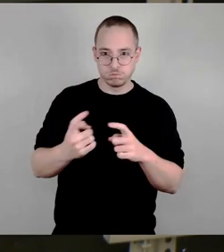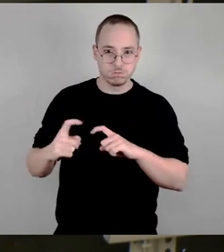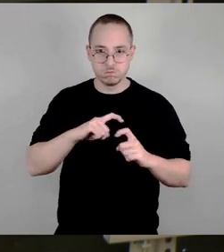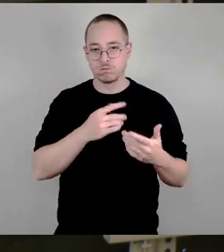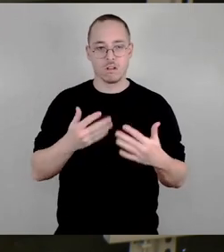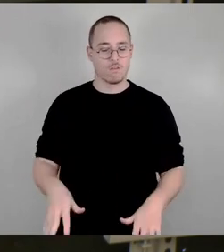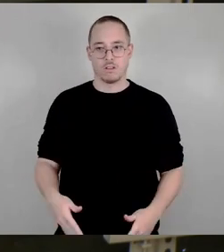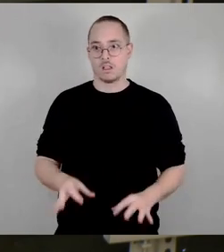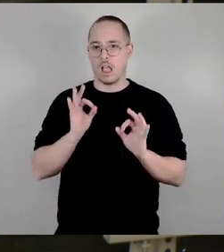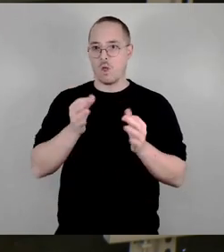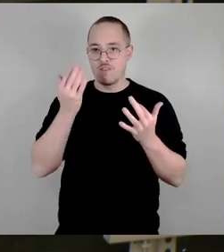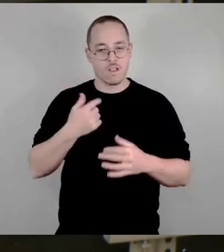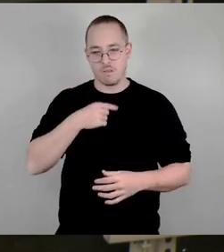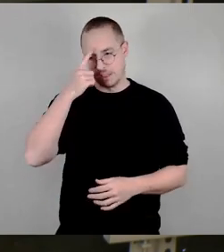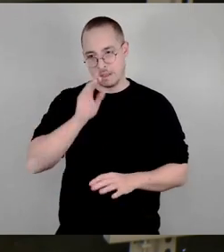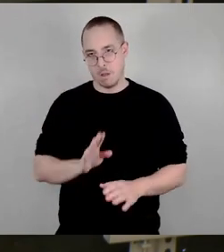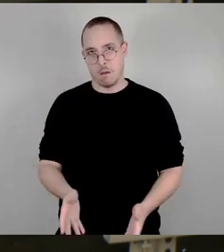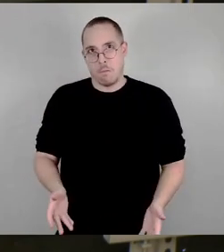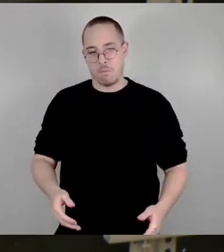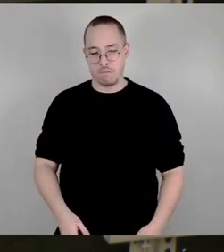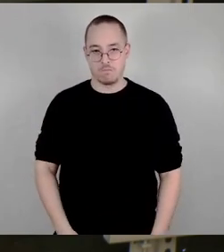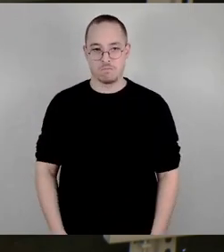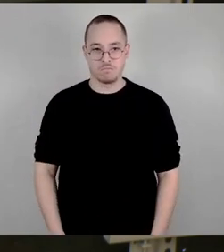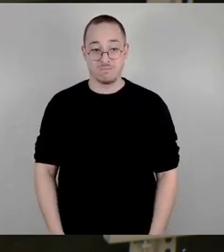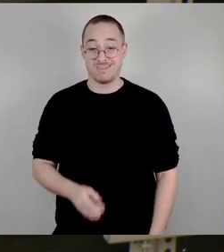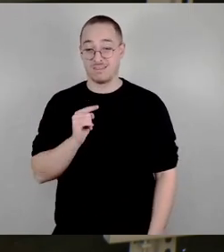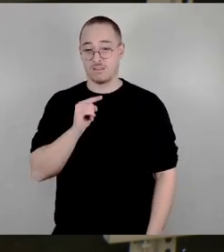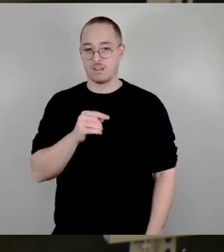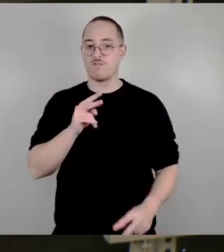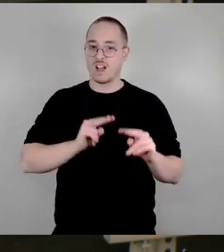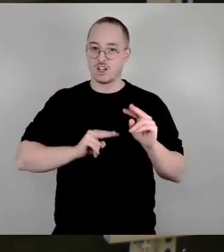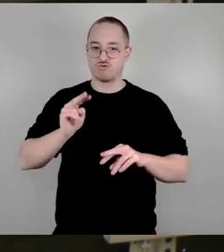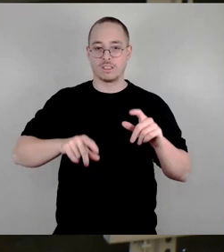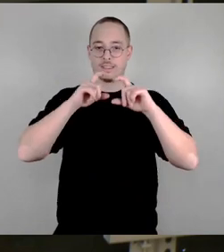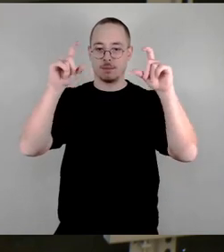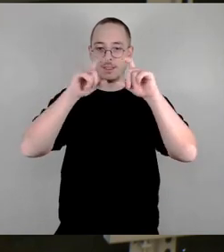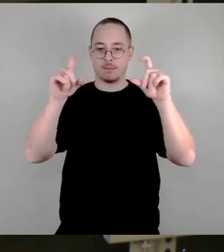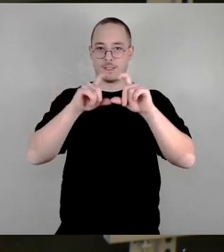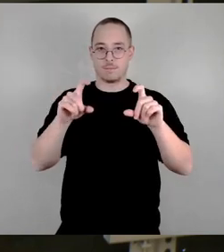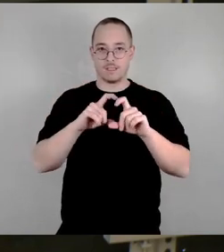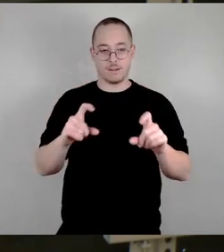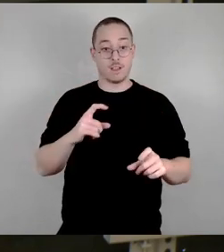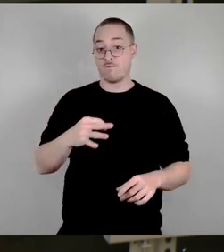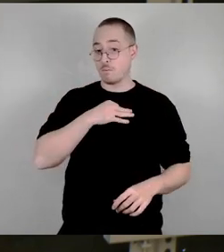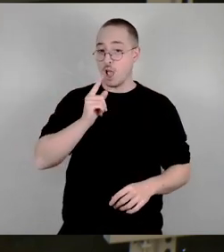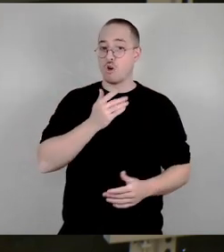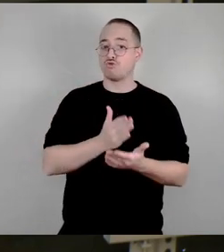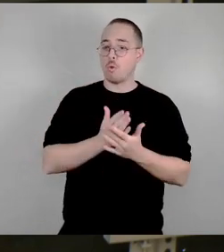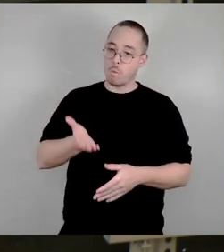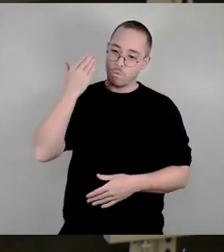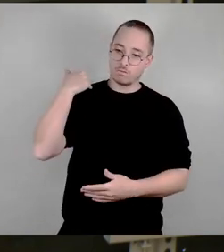geführt und verschiedene Themen, die auch mich wirklich seit Jahren und Jahrzehnten